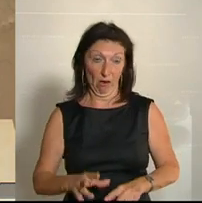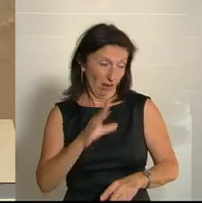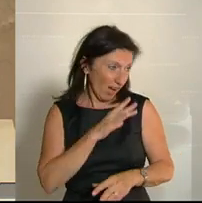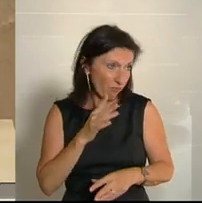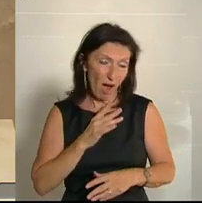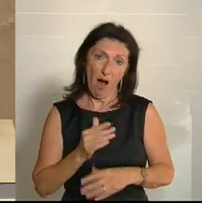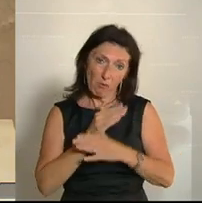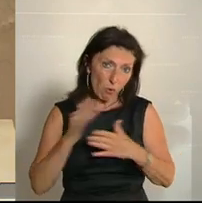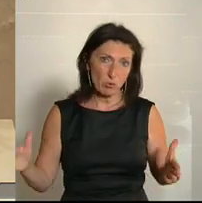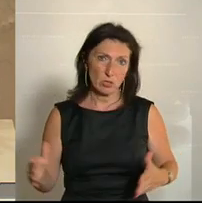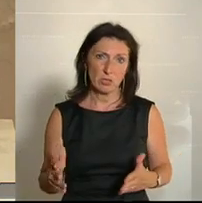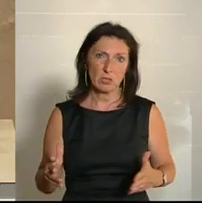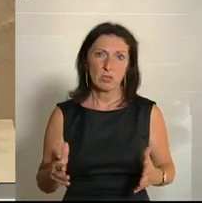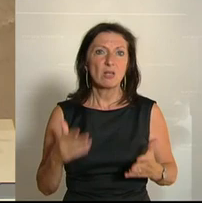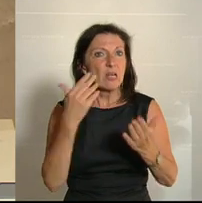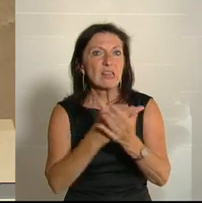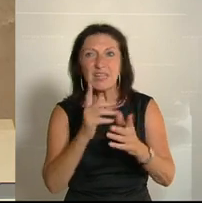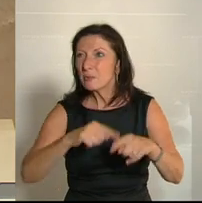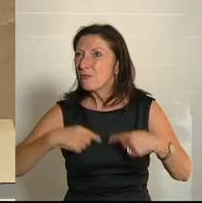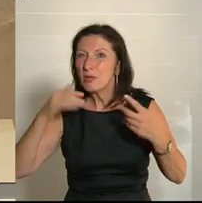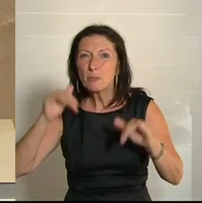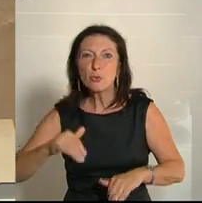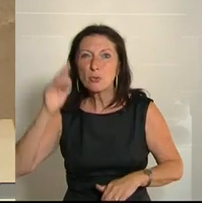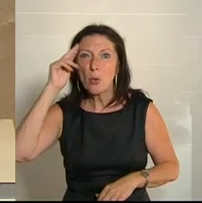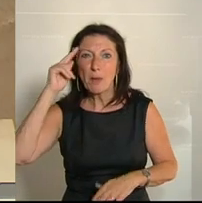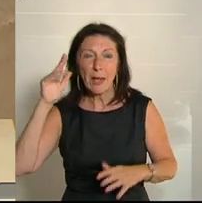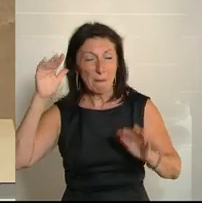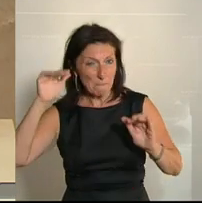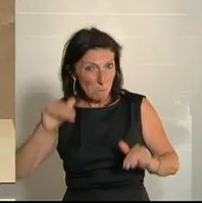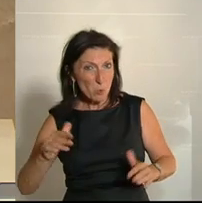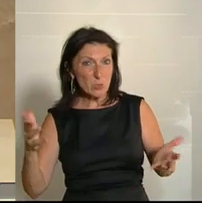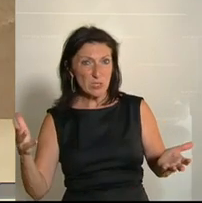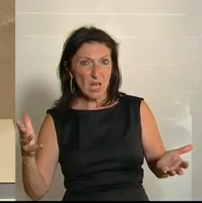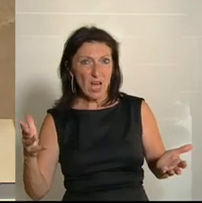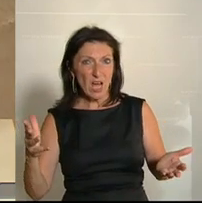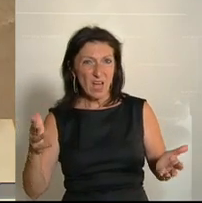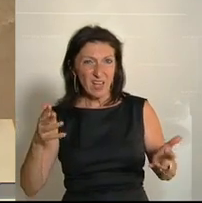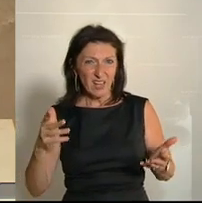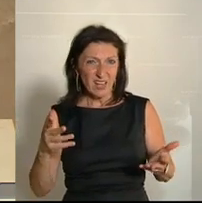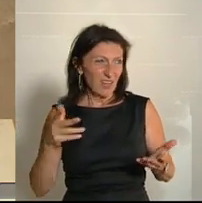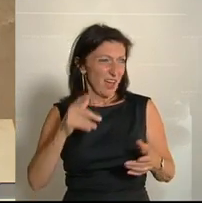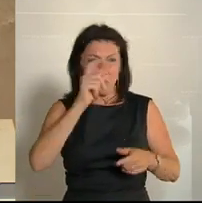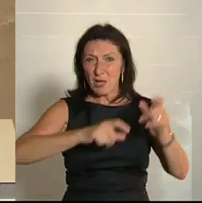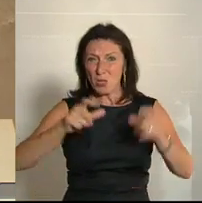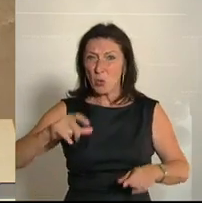Und da müssen wir uns einfach die Frage stellen, muss es Jugendarbeitslosigkeit geben?